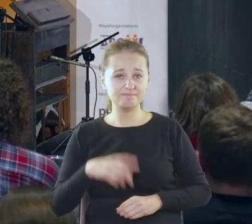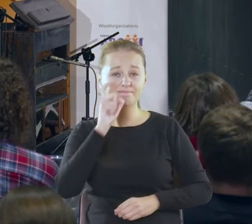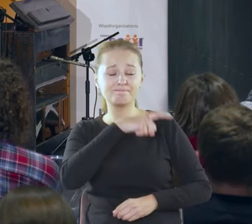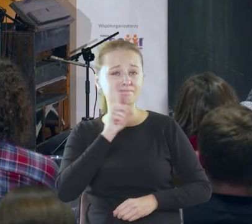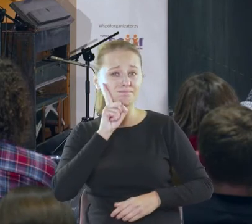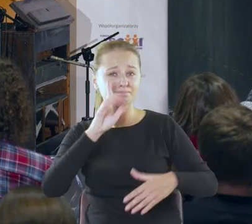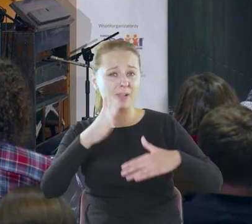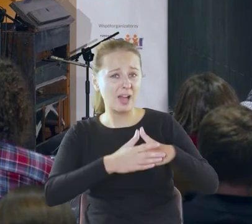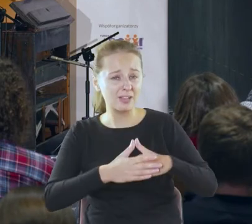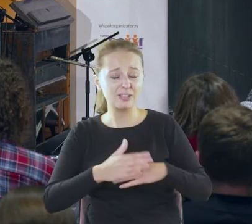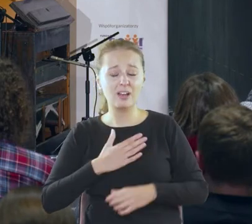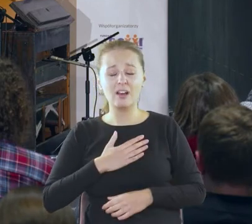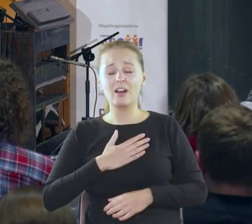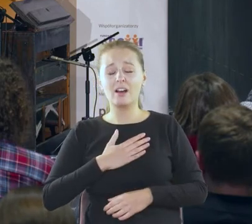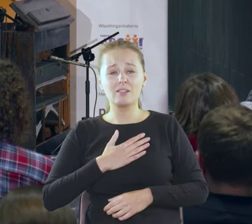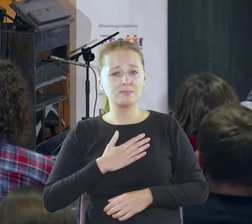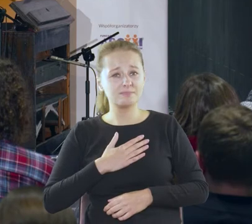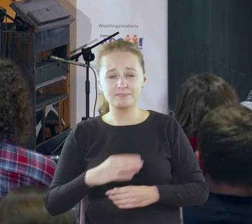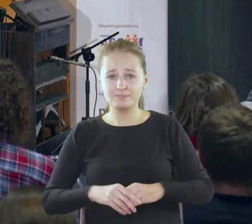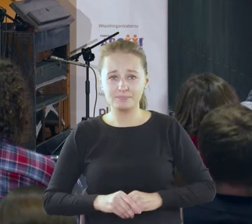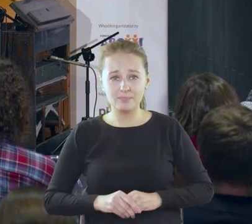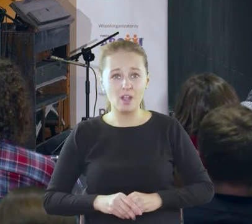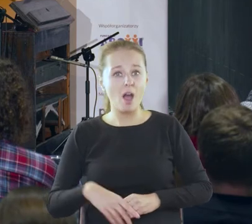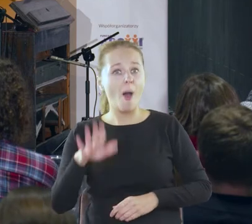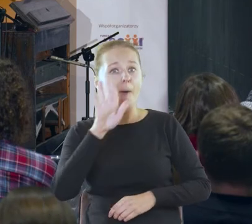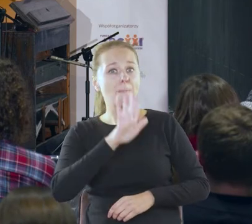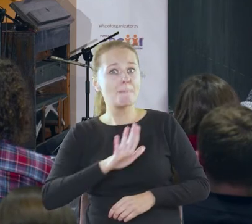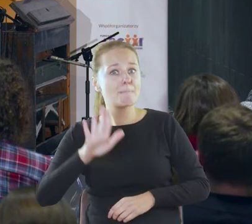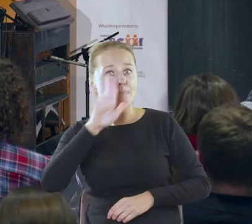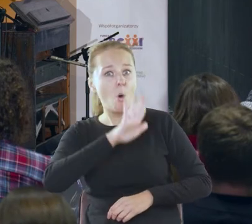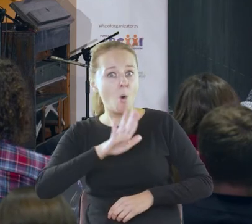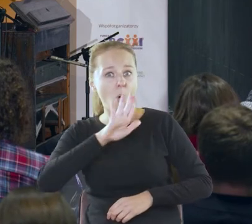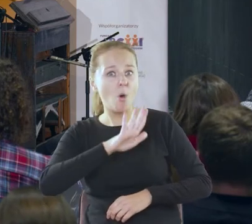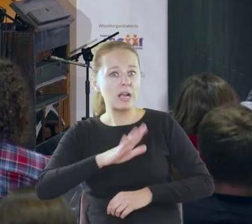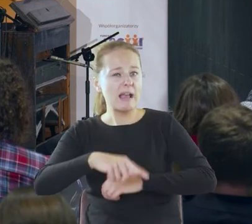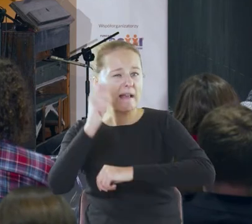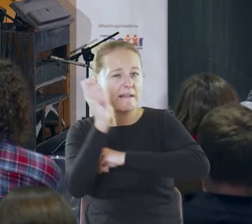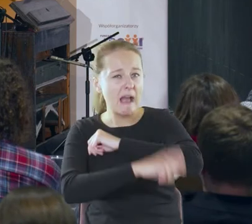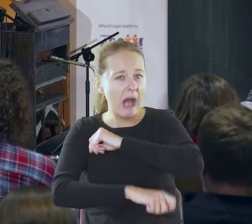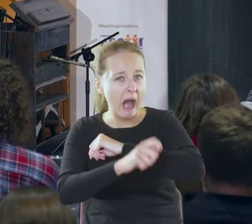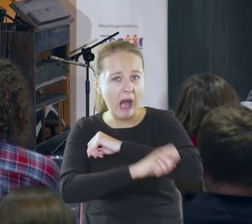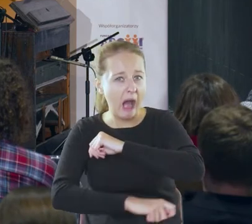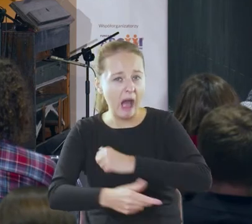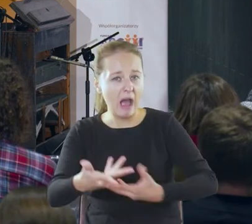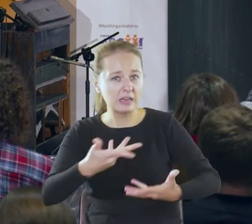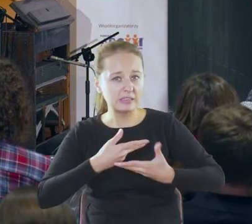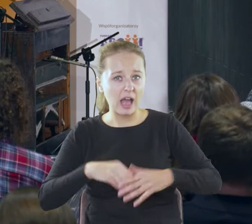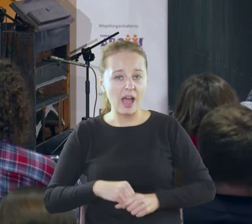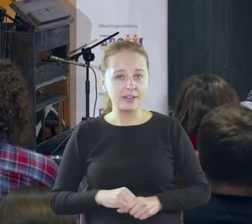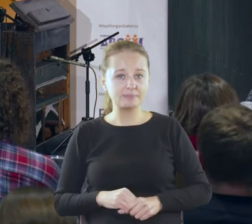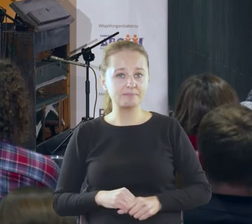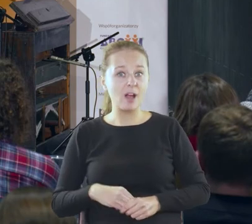Ach, biada mojej głowie! Bóg srogie głosi kary. Powrócili